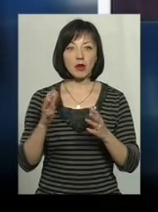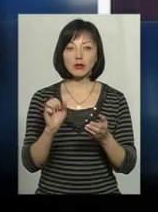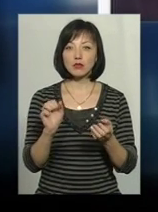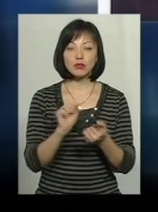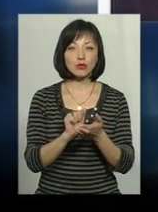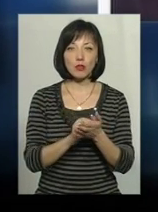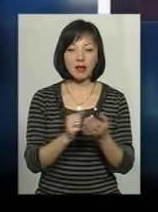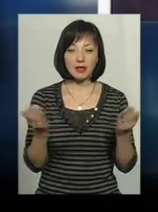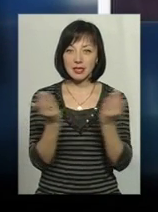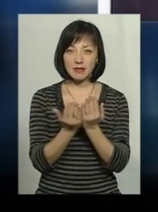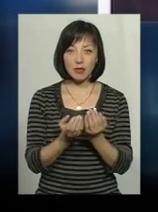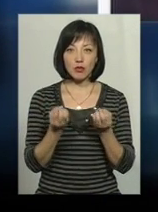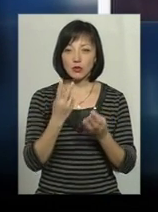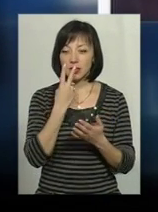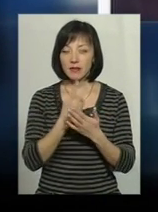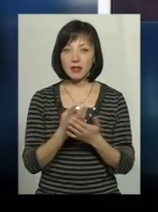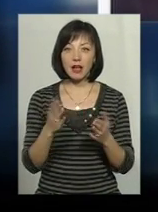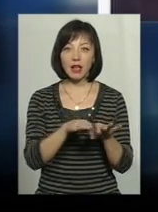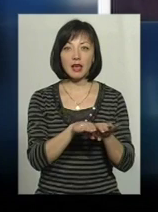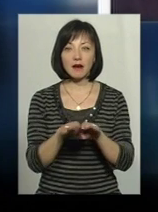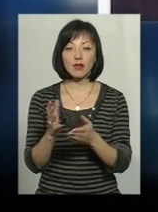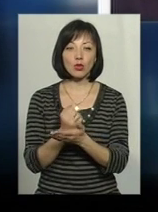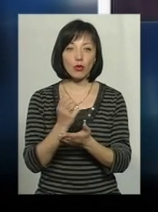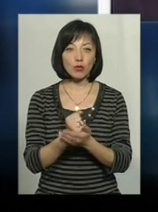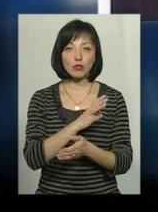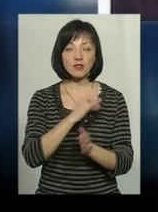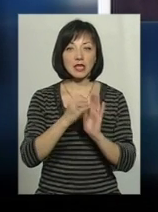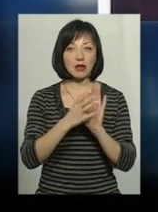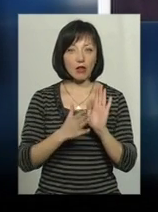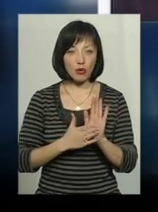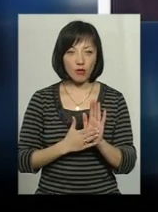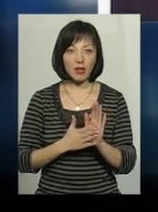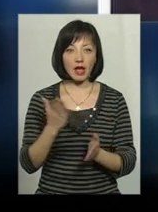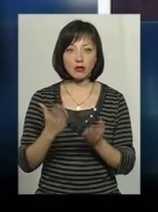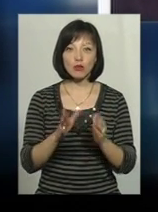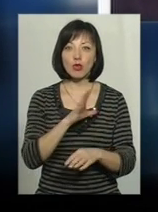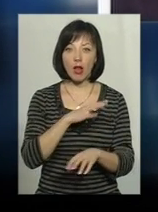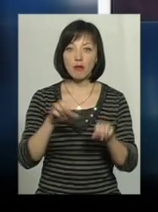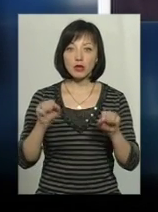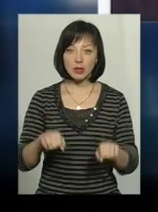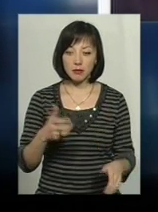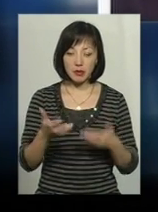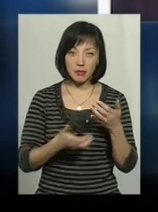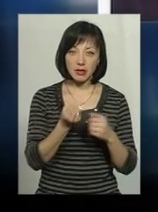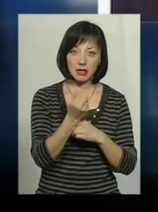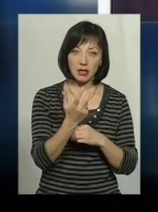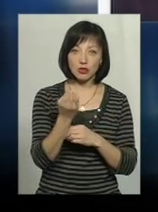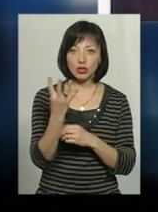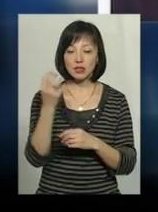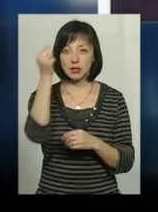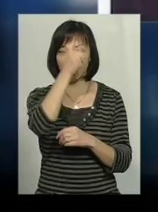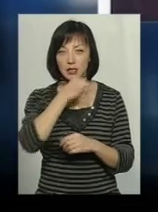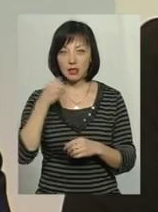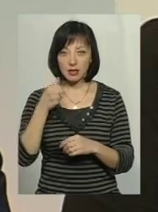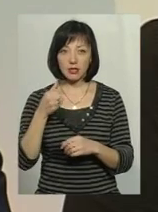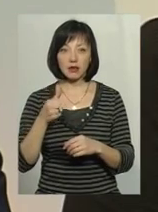ми не звіряли, ми вже просто дивилися по тому, який рівень дохода був задекларований. Якщо там була можливість, ми піднімали там 13-14 рік, які